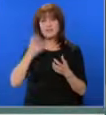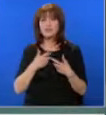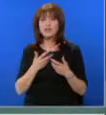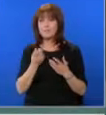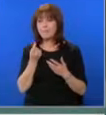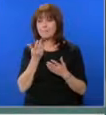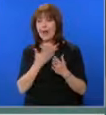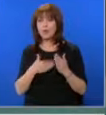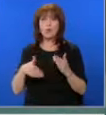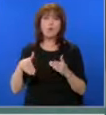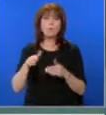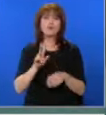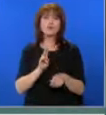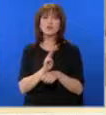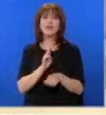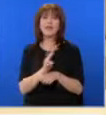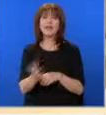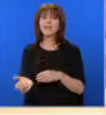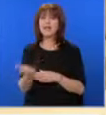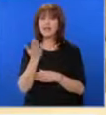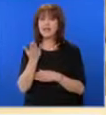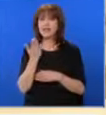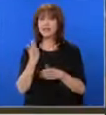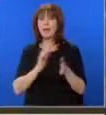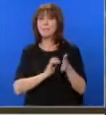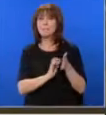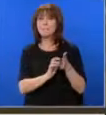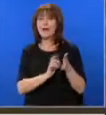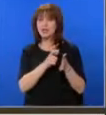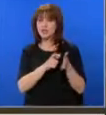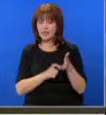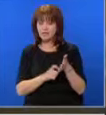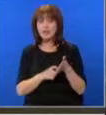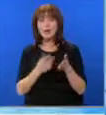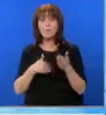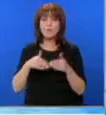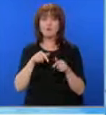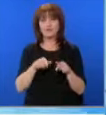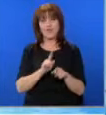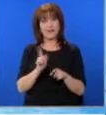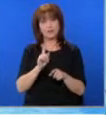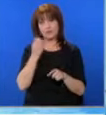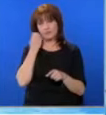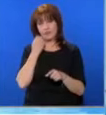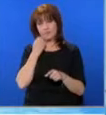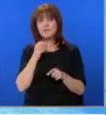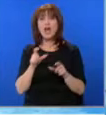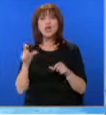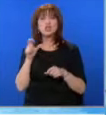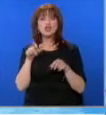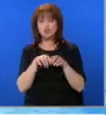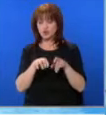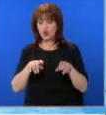малко повече от 12 000 устройства за машинно гласуване и повече от това не могат да бъдат използвани. По отношение на софтуера,